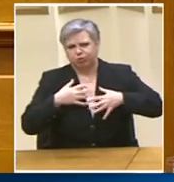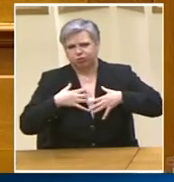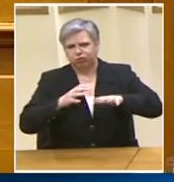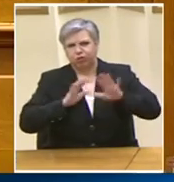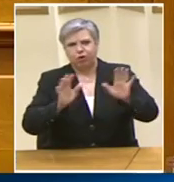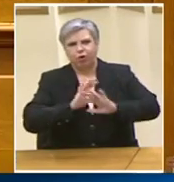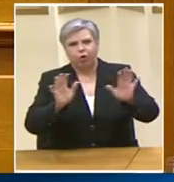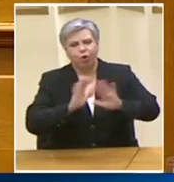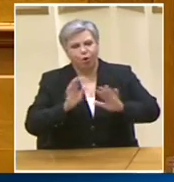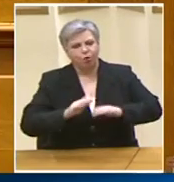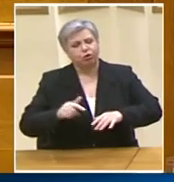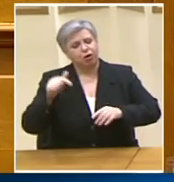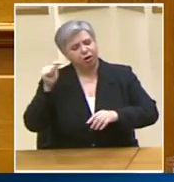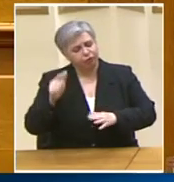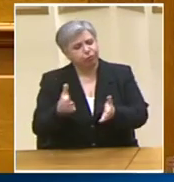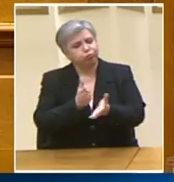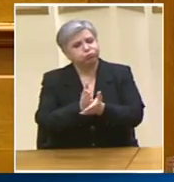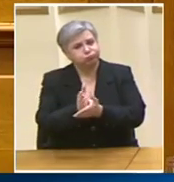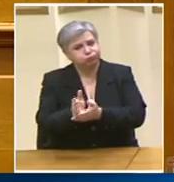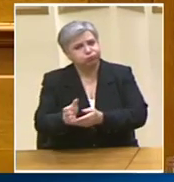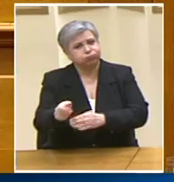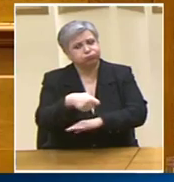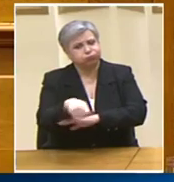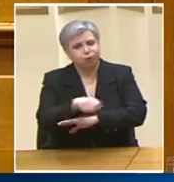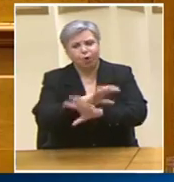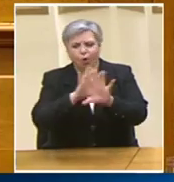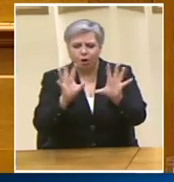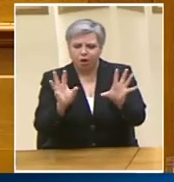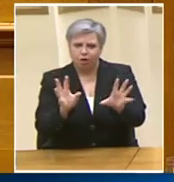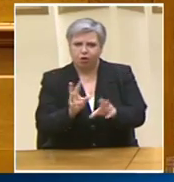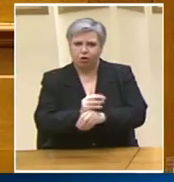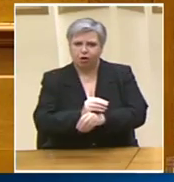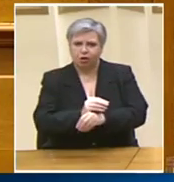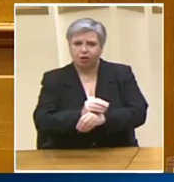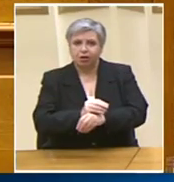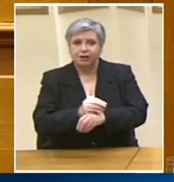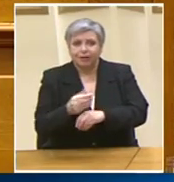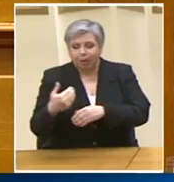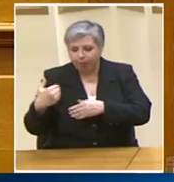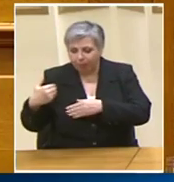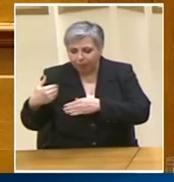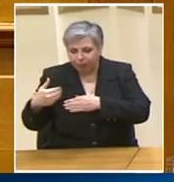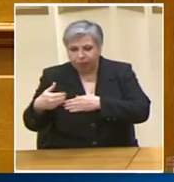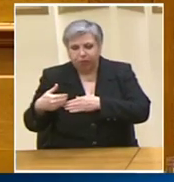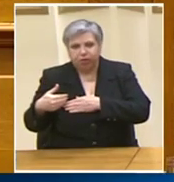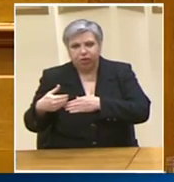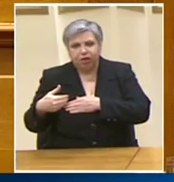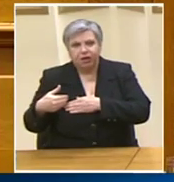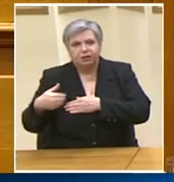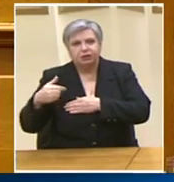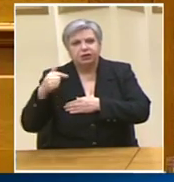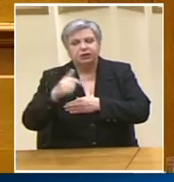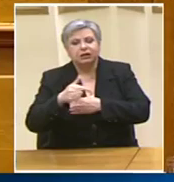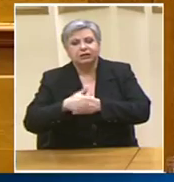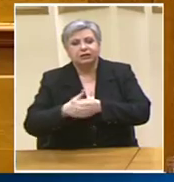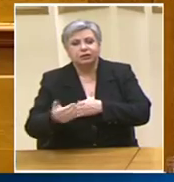ακριβό δίκαιος Και πριν να λέκτρο λαλήσει Εσείς φέρατε τροπολογία Κατ' εντολήν